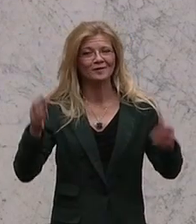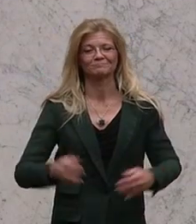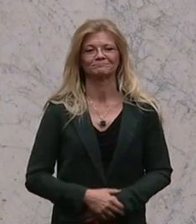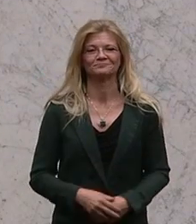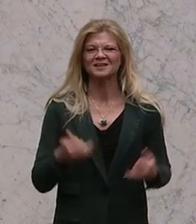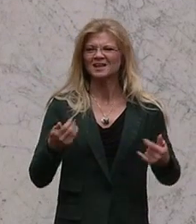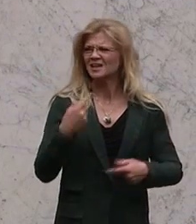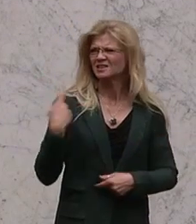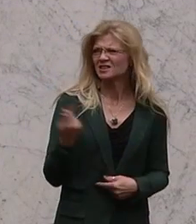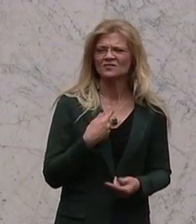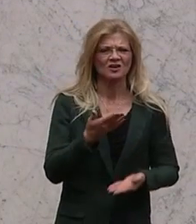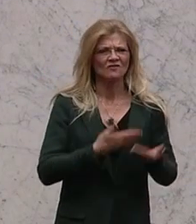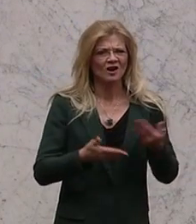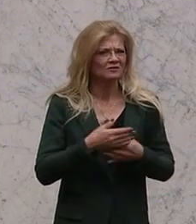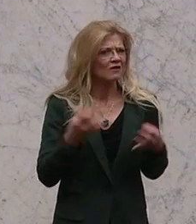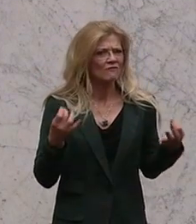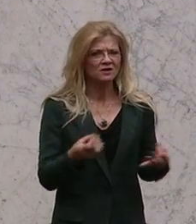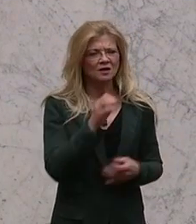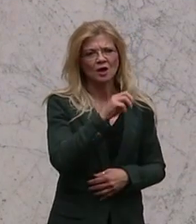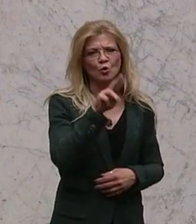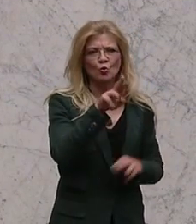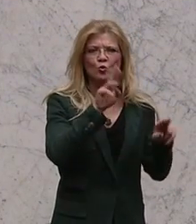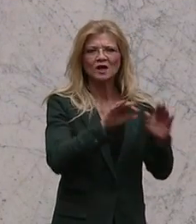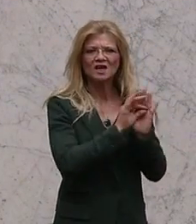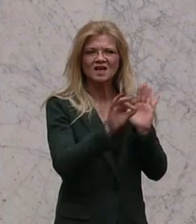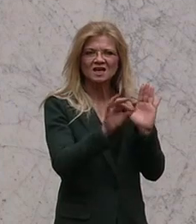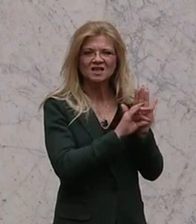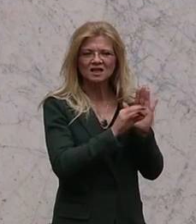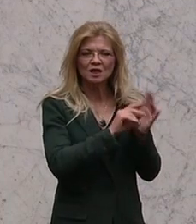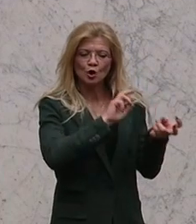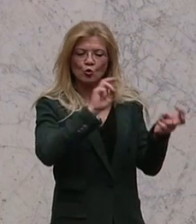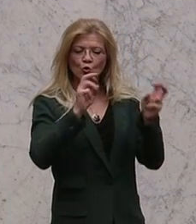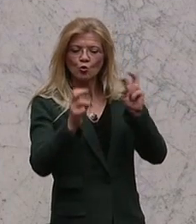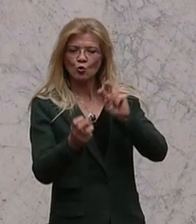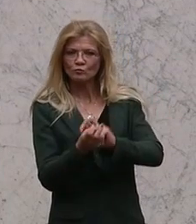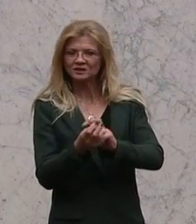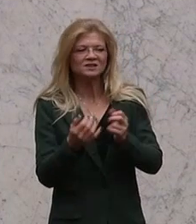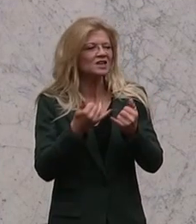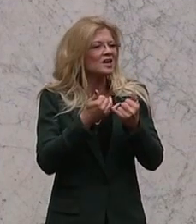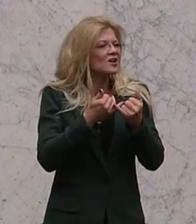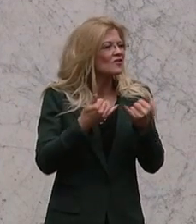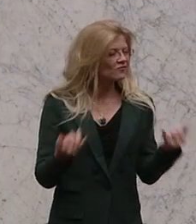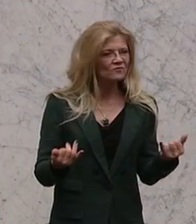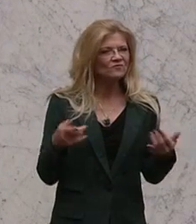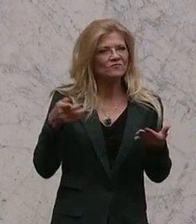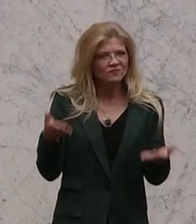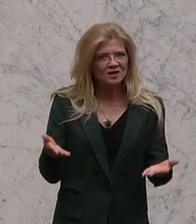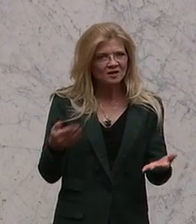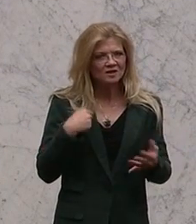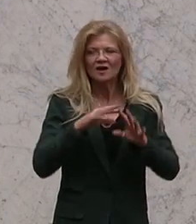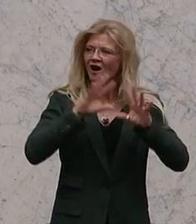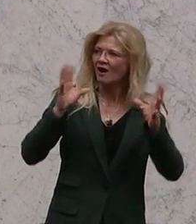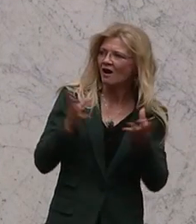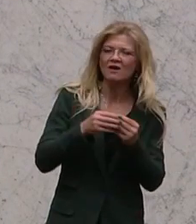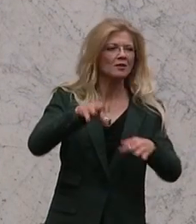eine Umsetzung einer EU-Richtlinie über die kollektive Wahrnehmung von Urheber- und verwandten Schutzrechten und die